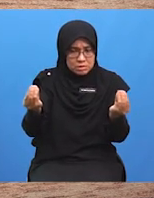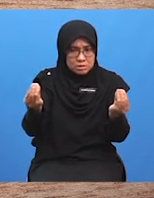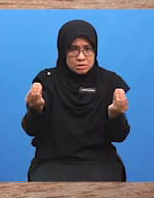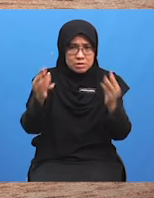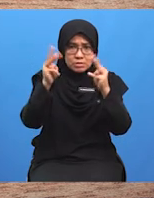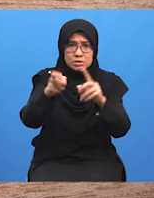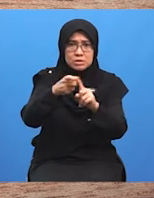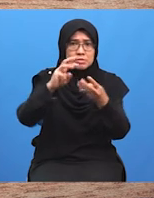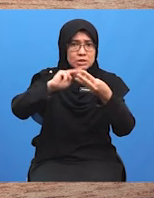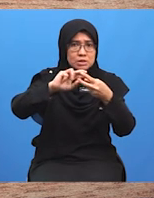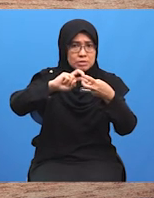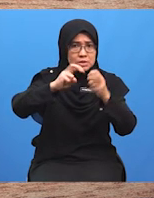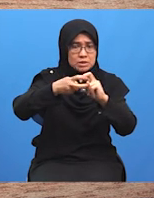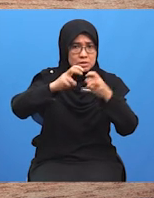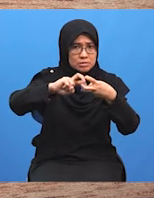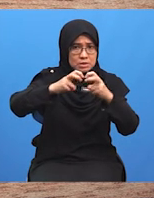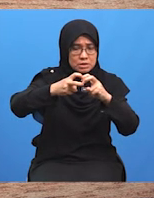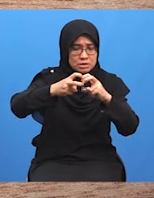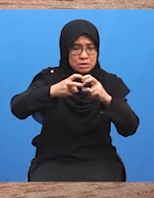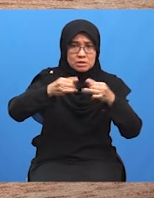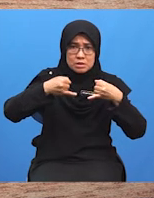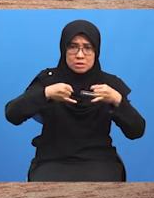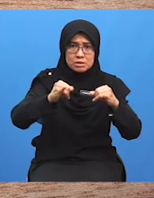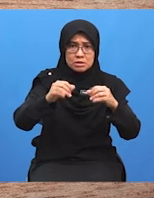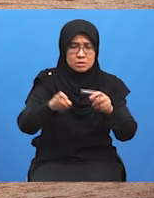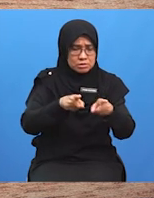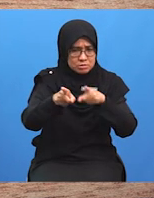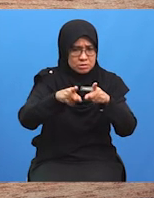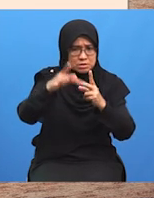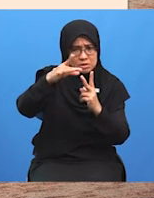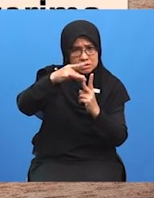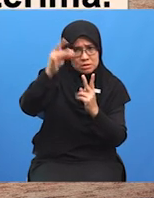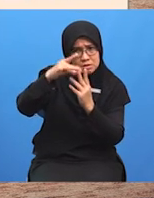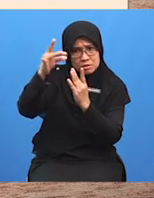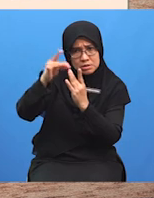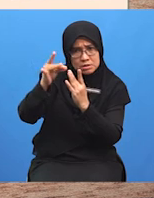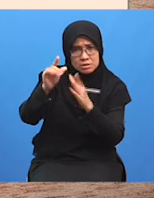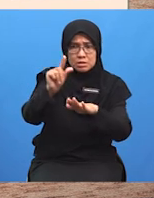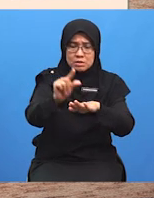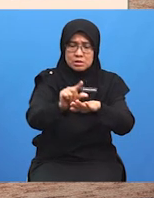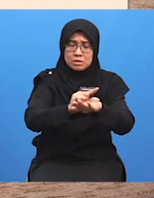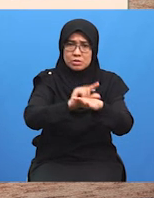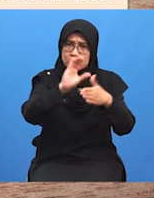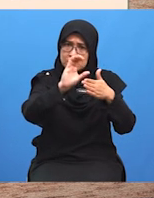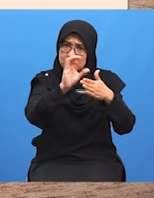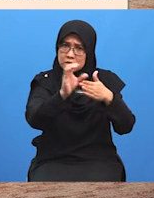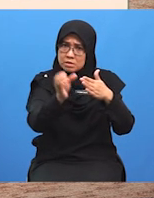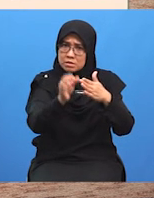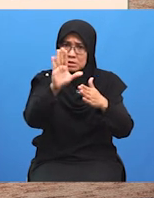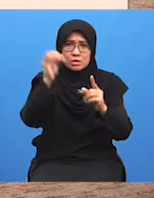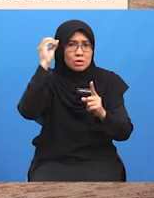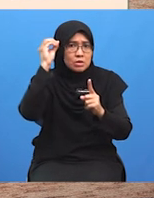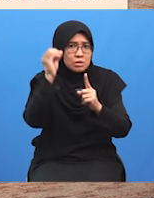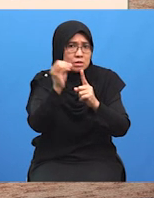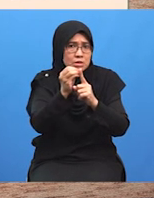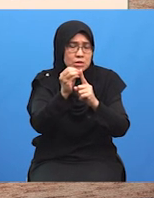Ketiga, jana pelbagai pilihan Dan yang keempat, guna kriteria yang objektif